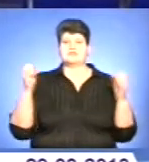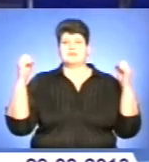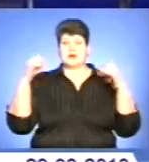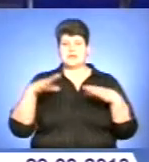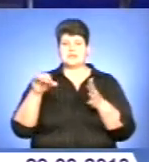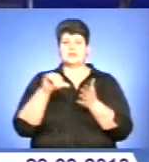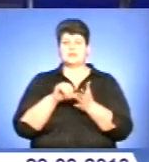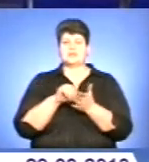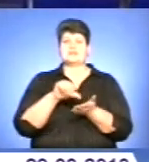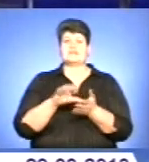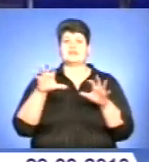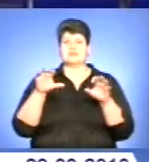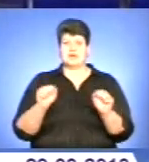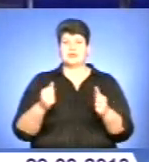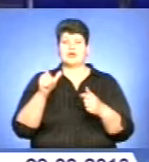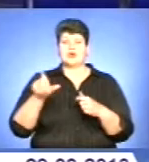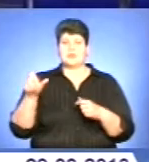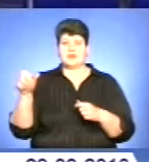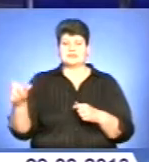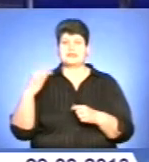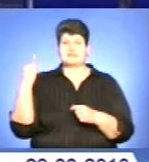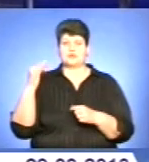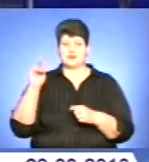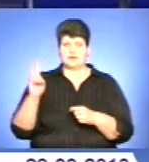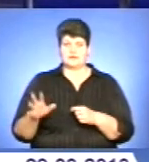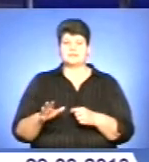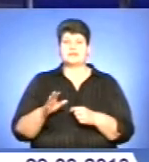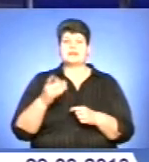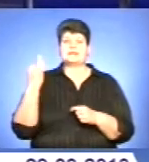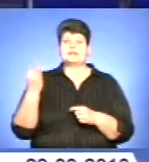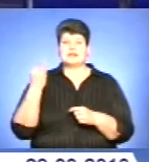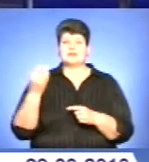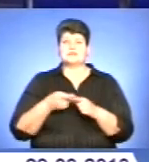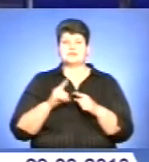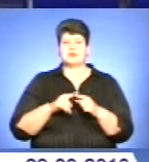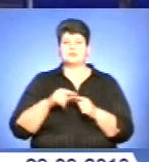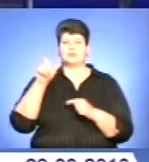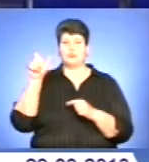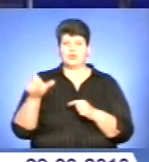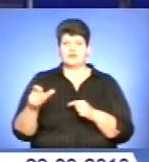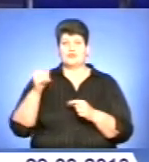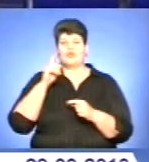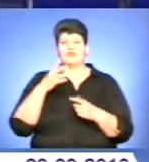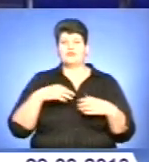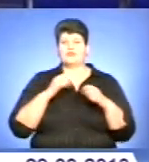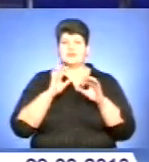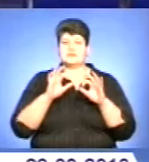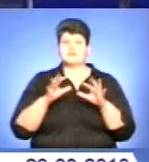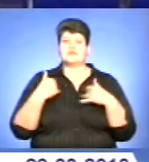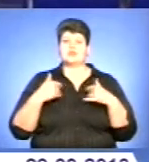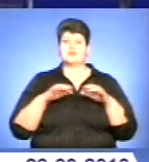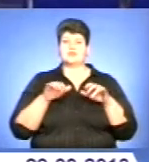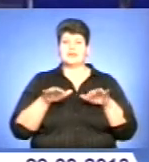представників влади, громадськості істориків. Зацікавлені цією яскравою постаттю висловили своє розуміння діяльності Миколи